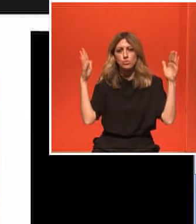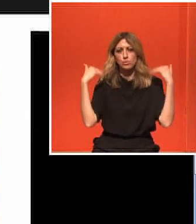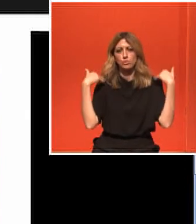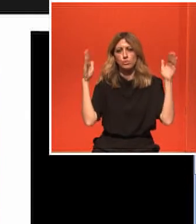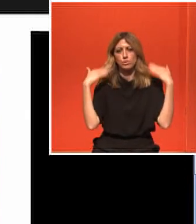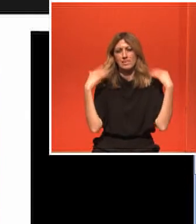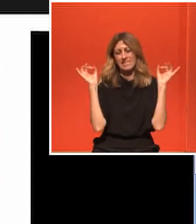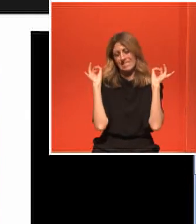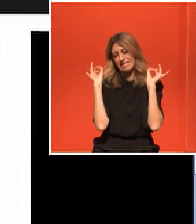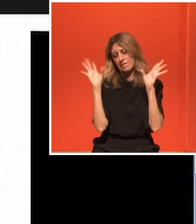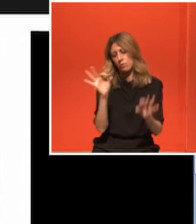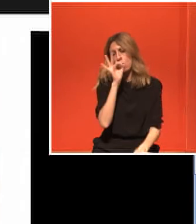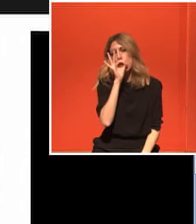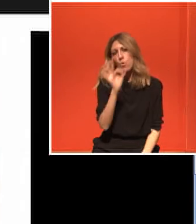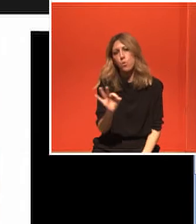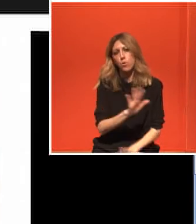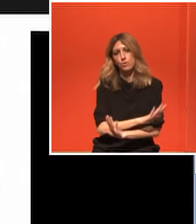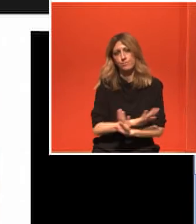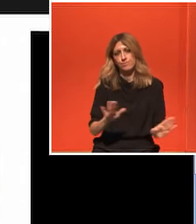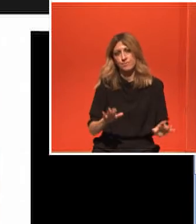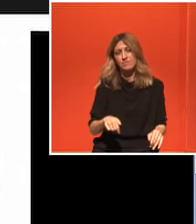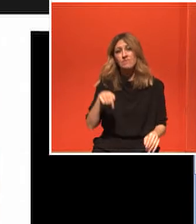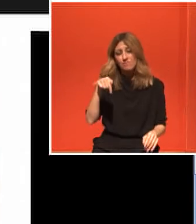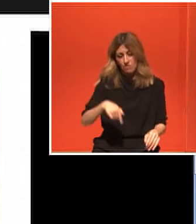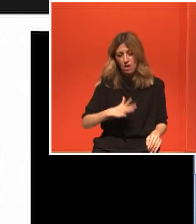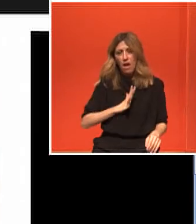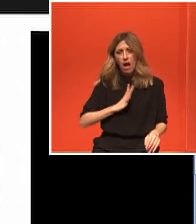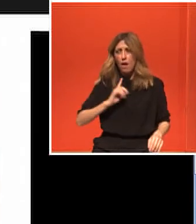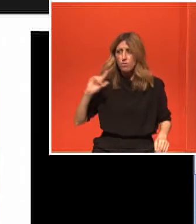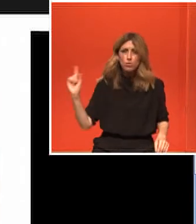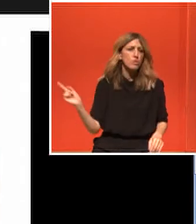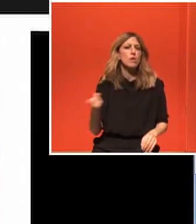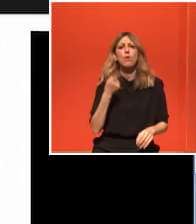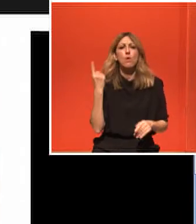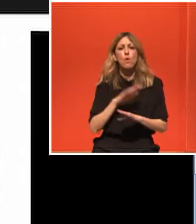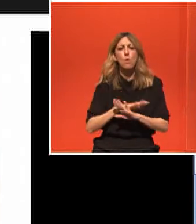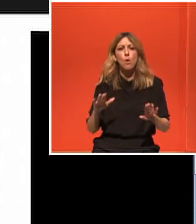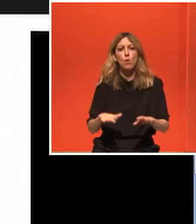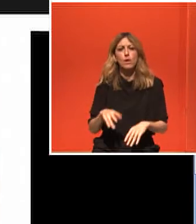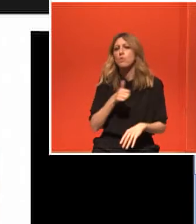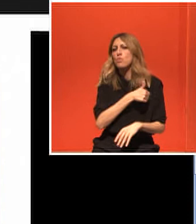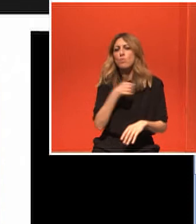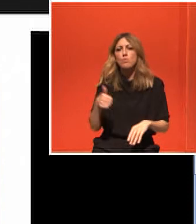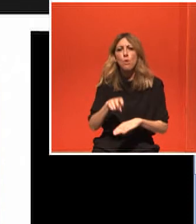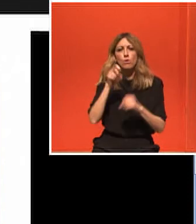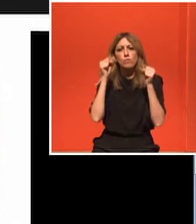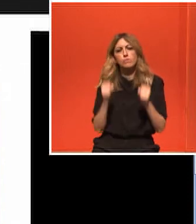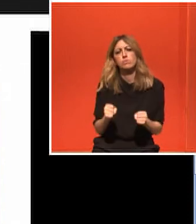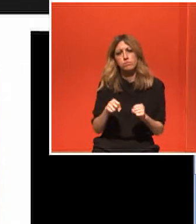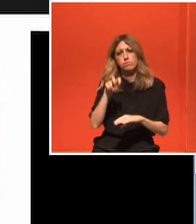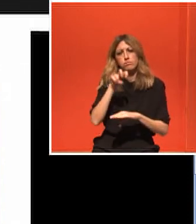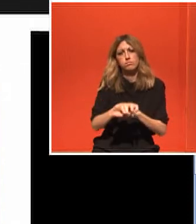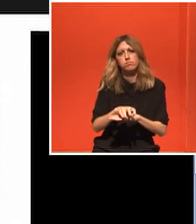η σωματική δραστηριότητα του σύγχρονου ανθρώπου είναι πολύ μειωμένη συγκριτικά με αυτό που ήταν